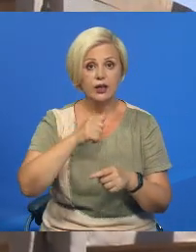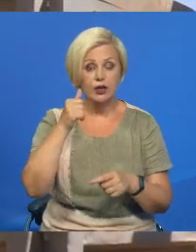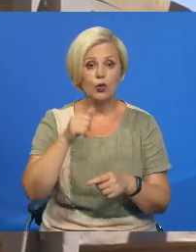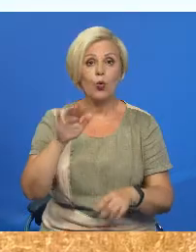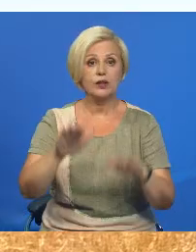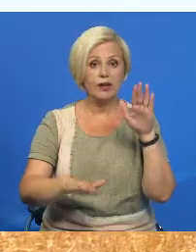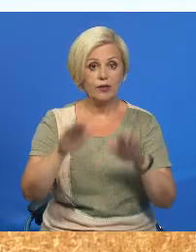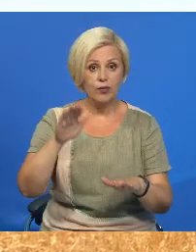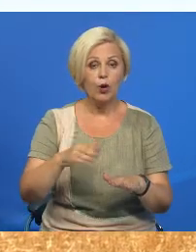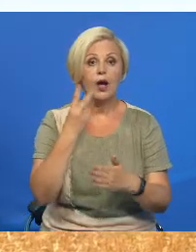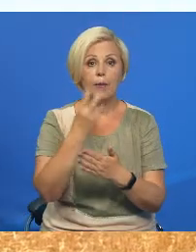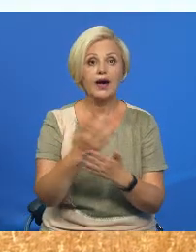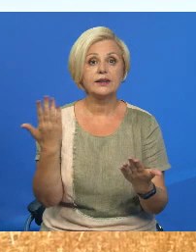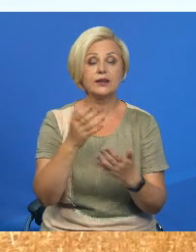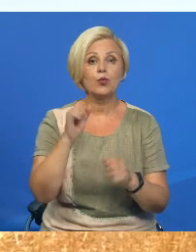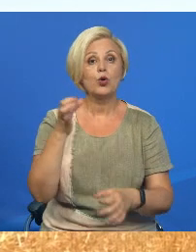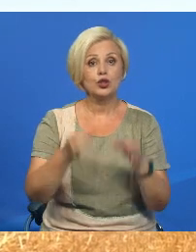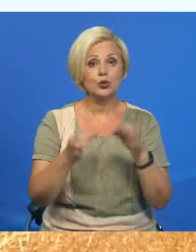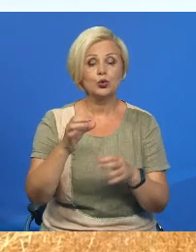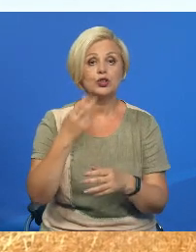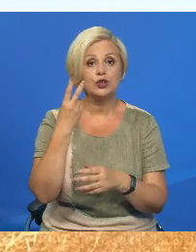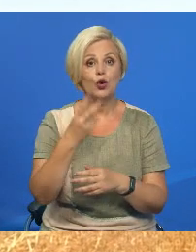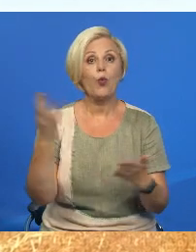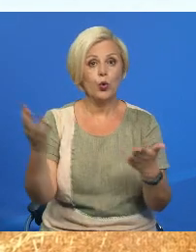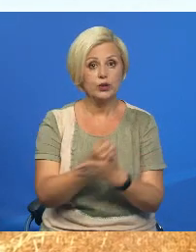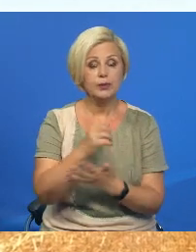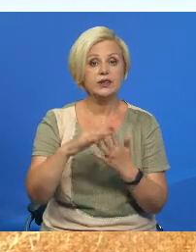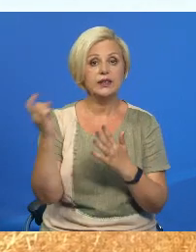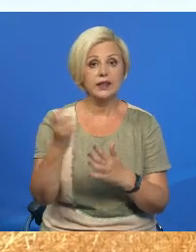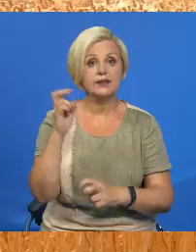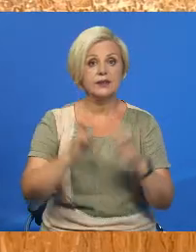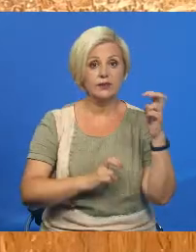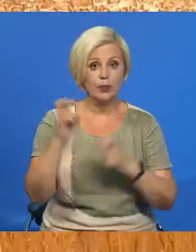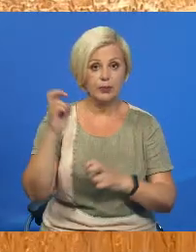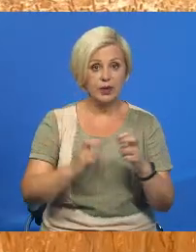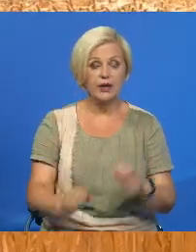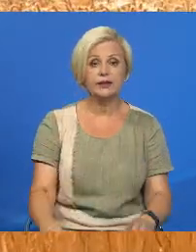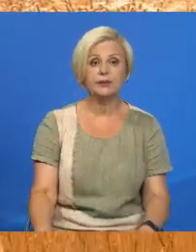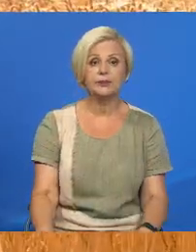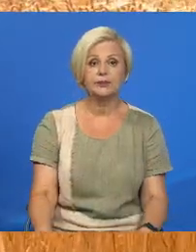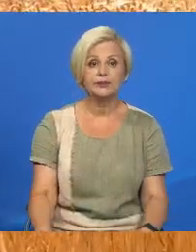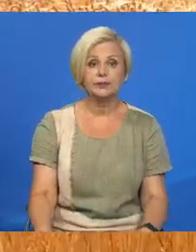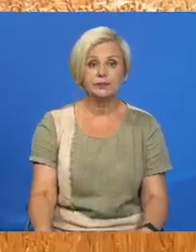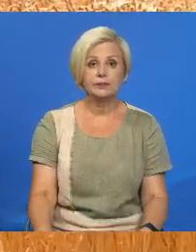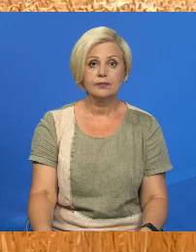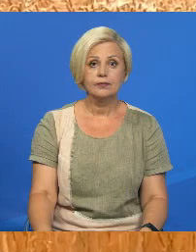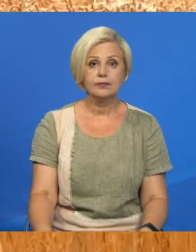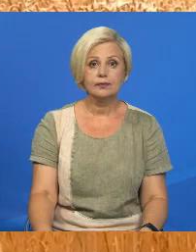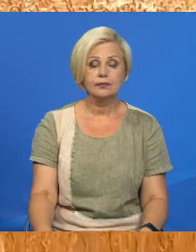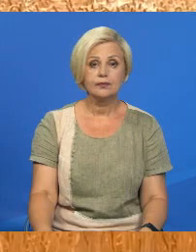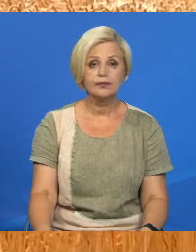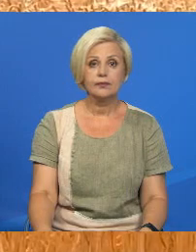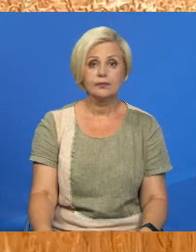выловый сбор, показчики, по яких можно мерковать об поспеховости сельско-сподарчего предприемства. Олег Сенцеров, Ольга Коновалова, Валерга Панько,